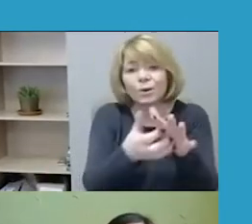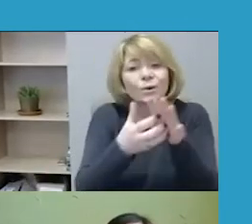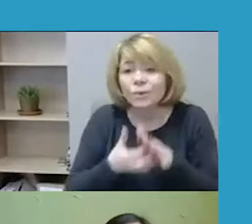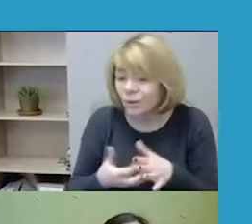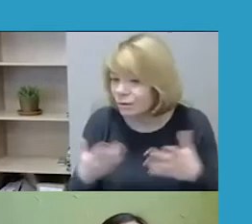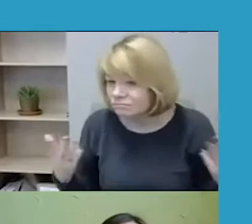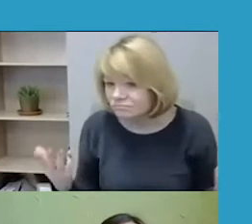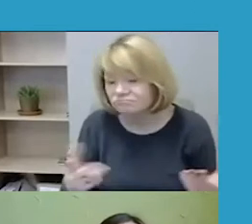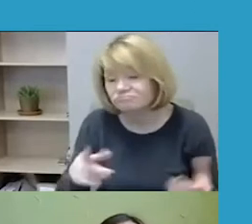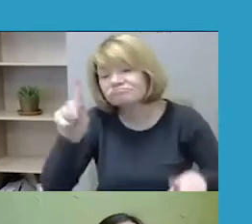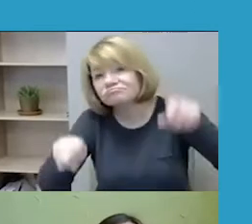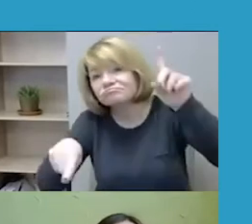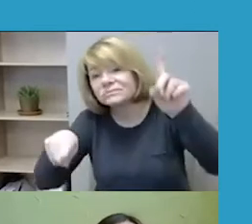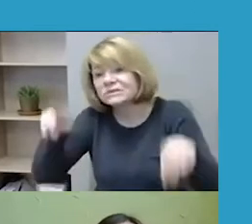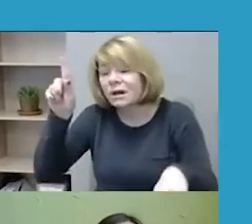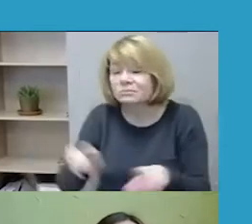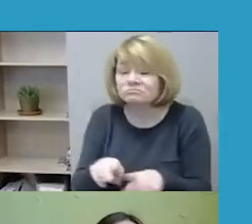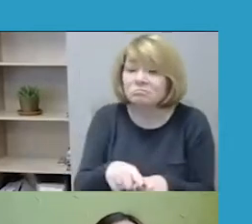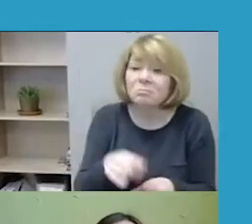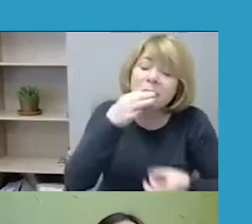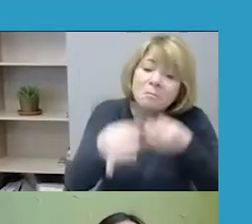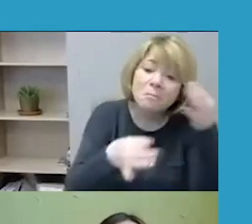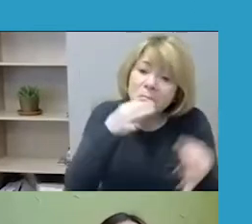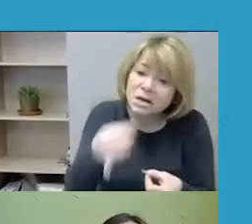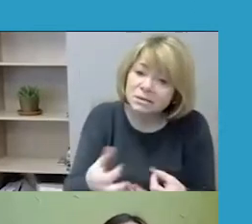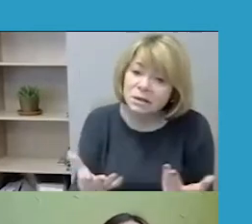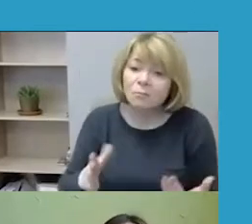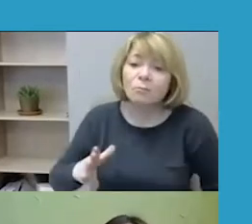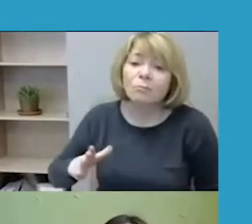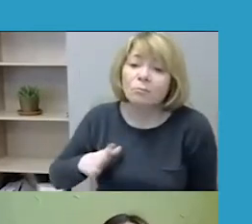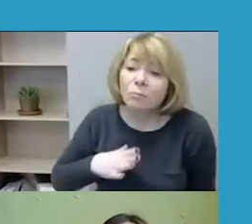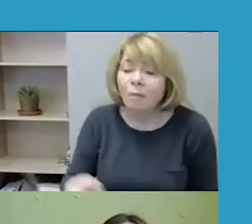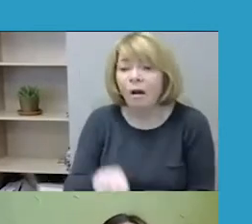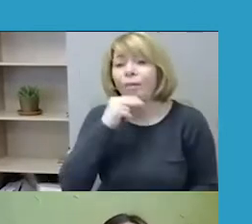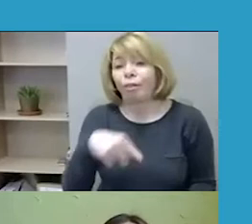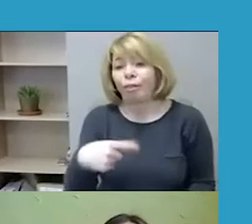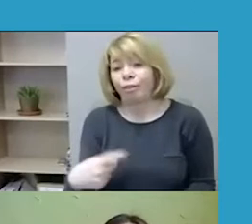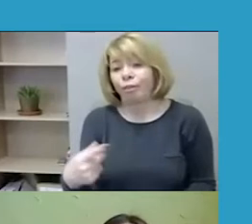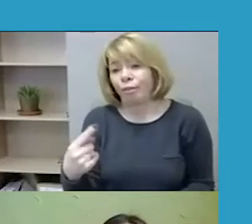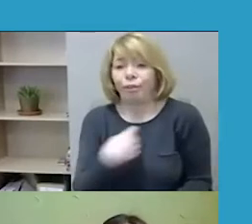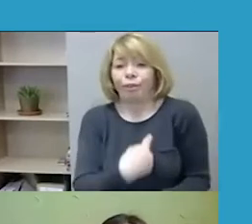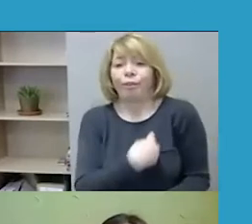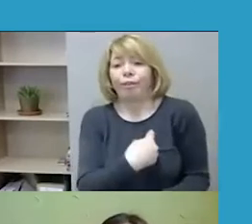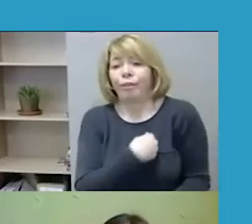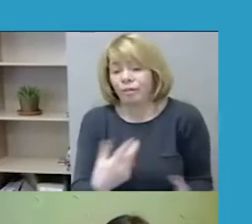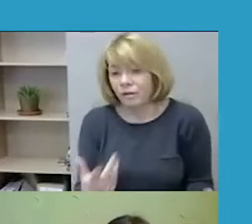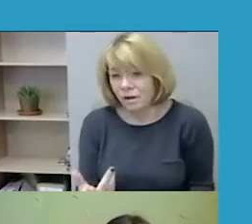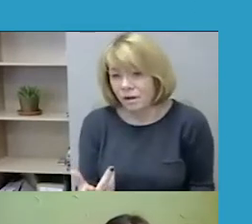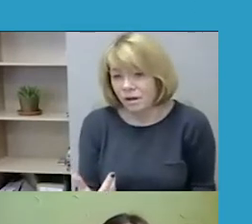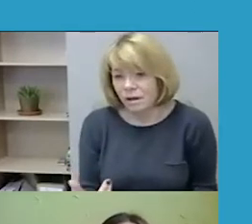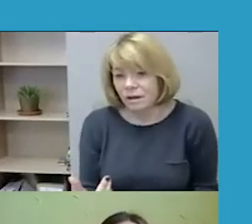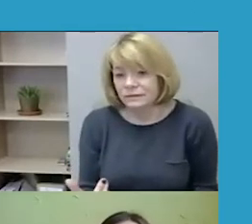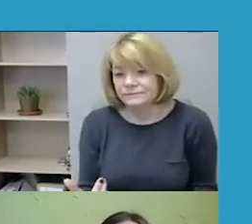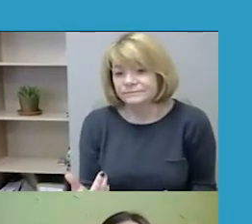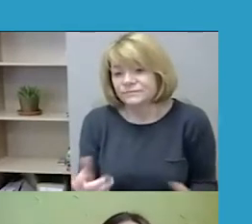kai kurie pažymėjo patyrę tam tikrą kaltinimą iš pareigūnų pusėje, tam tikrą kvesionavimą patirties.